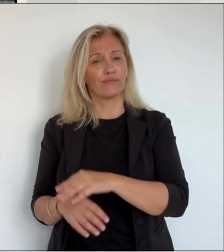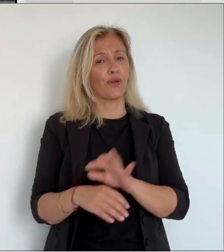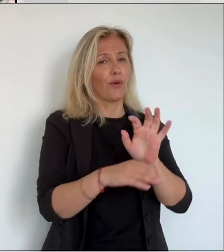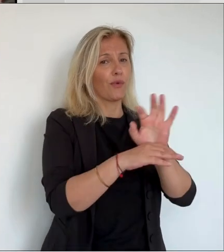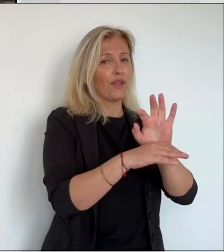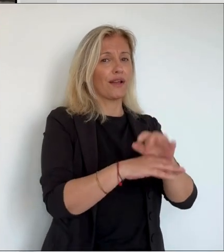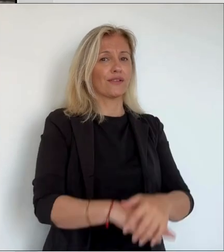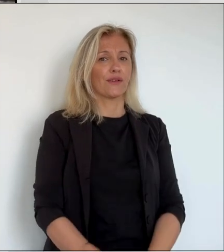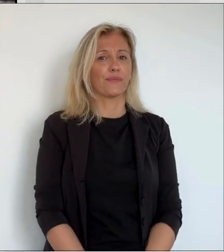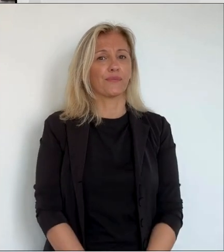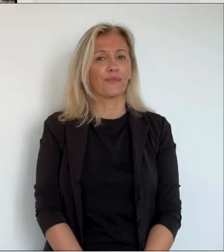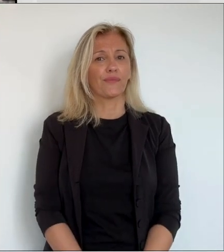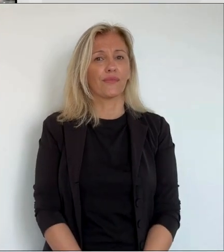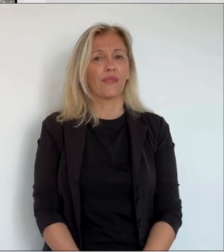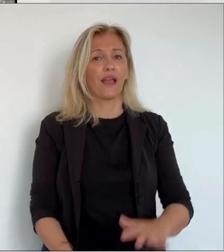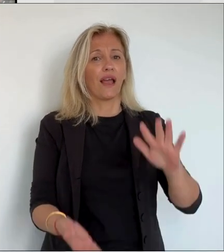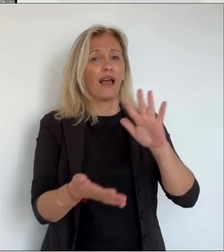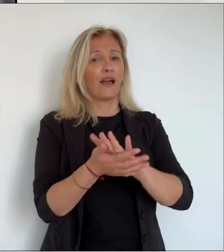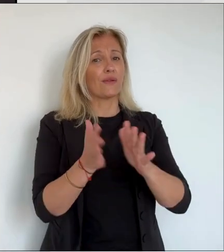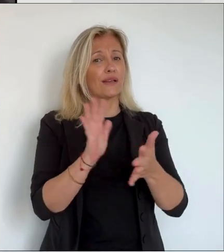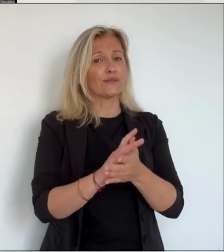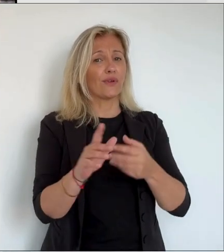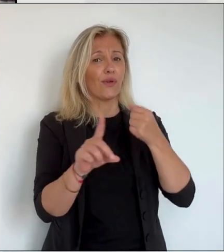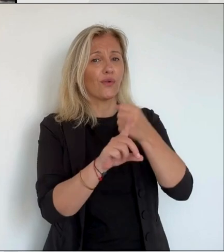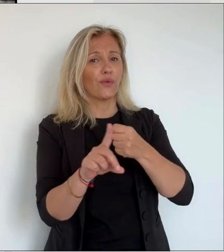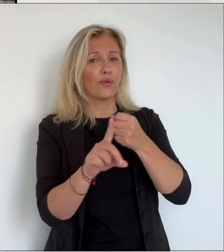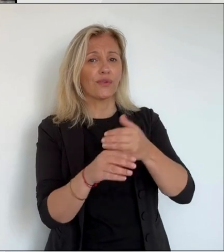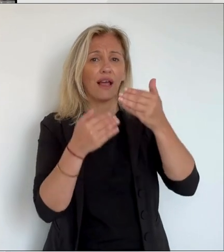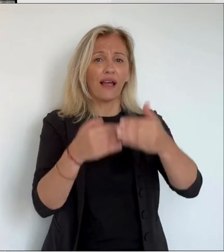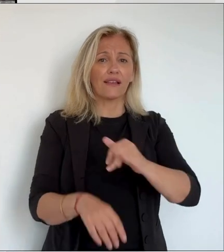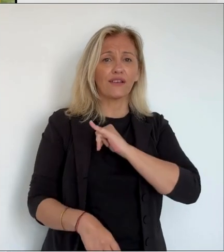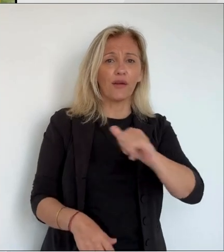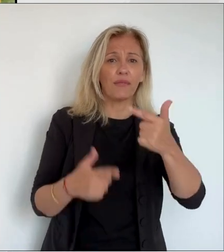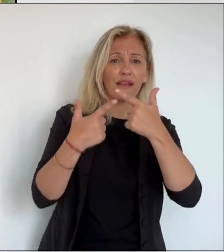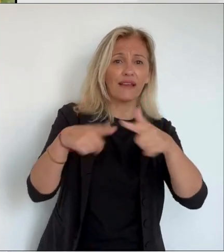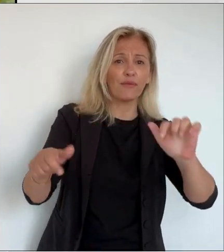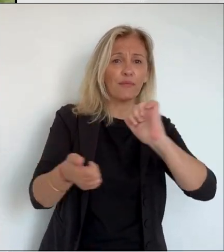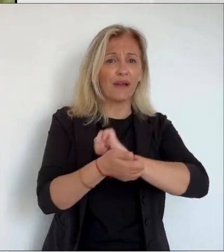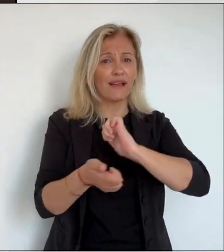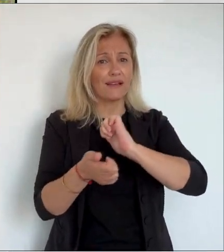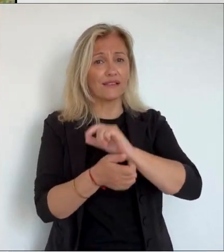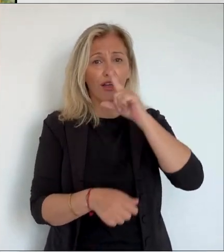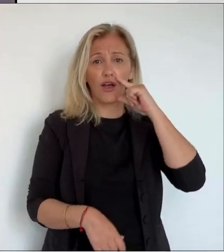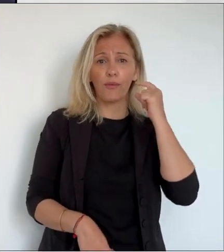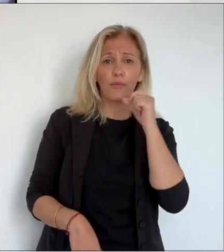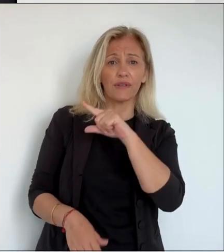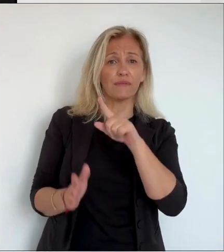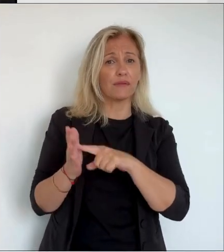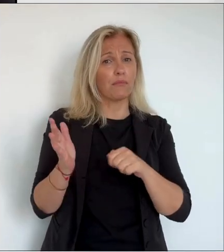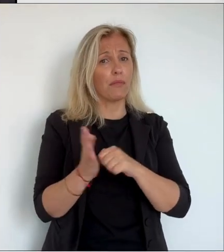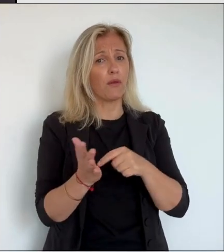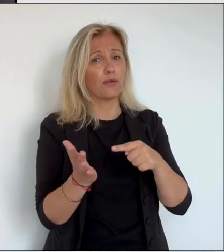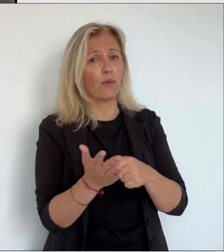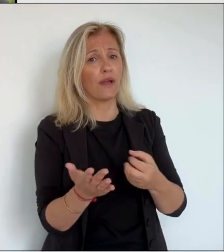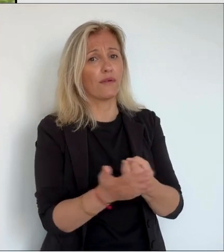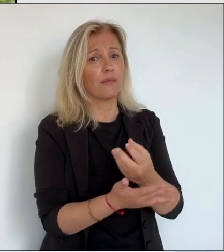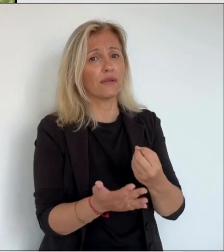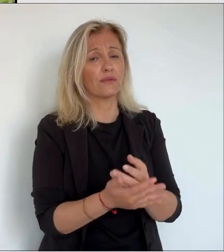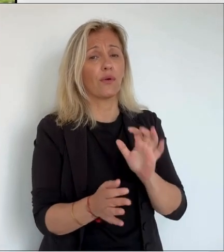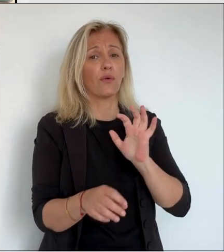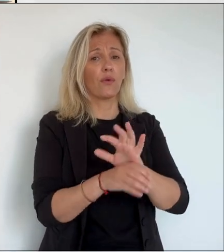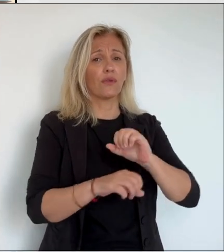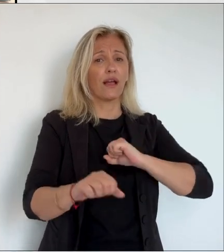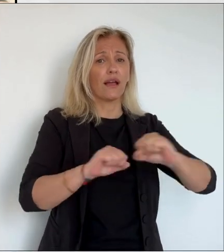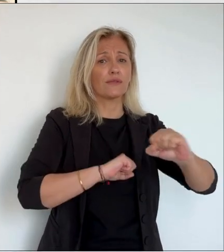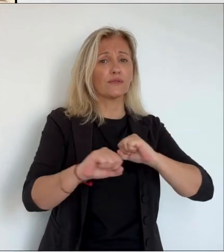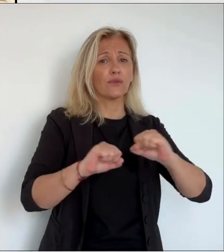Eux non plus, ils ne lâchent rien de la défense de la liberté de la presse. Si Julian Assange est devenu un symbole du droit d'informer contre l'opacité des